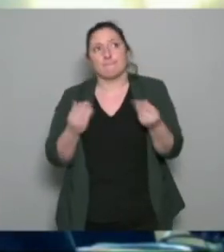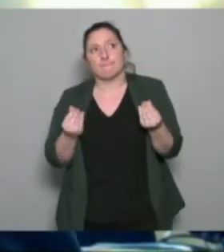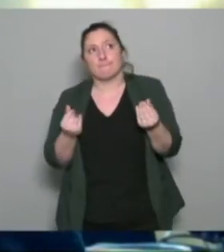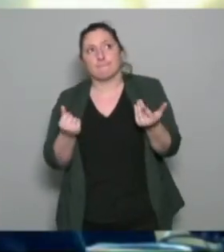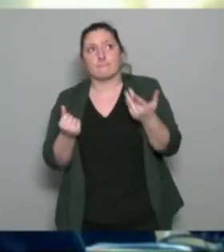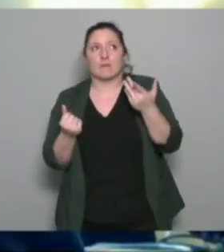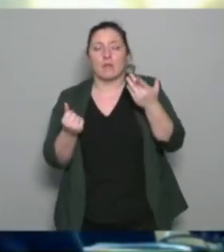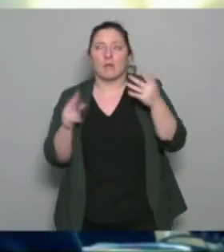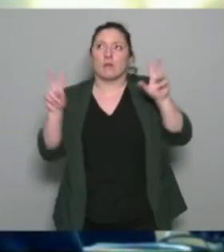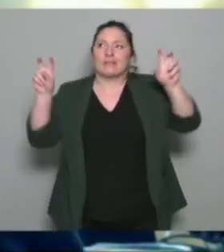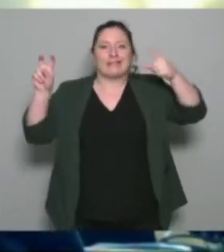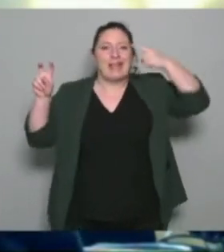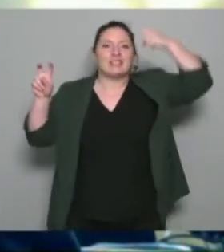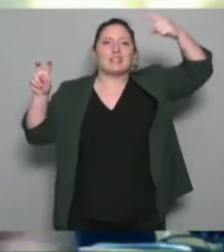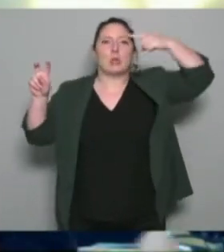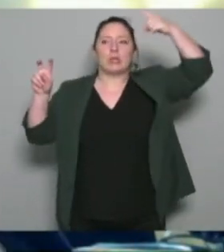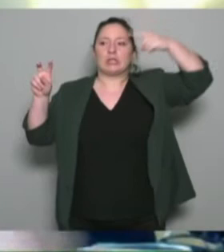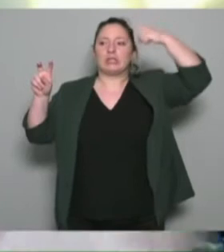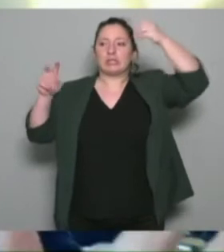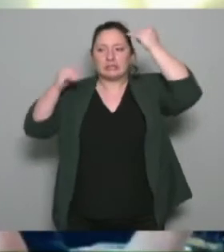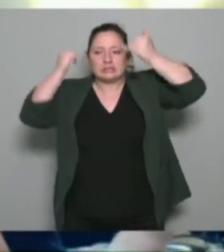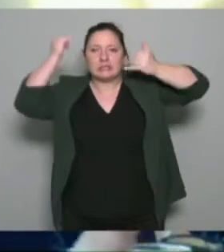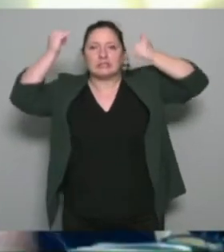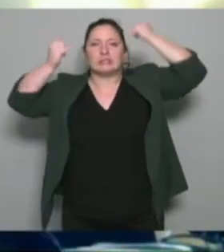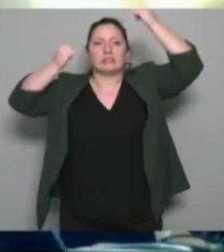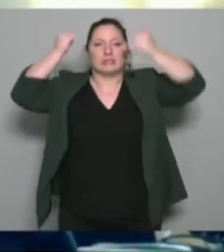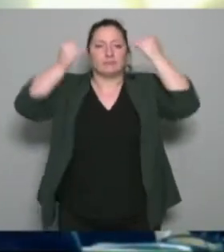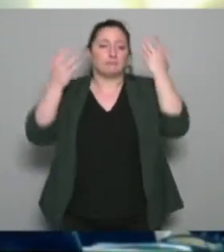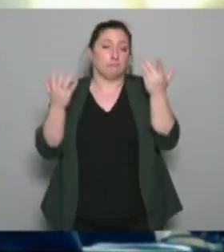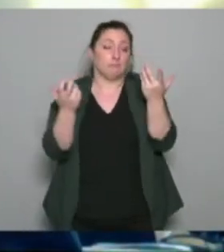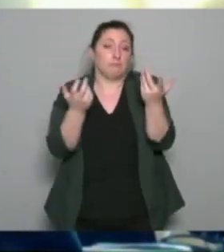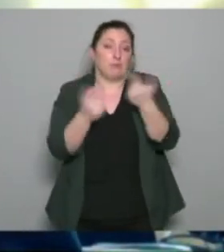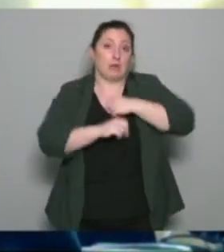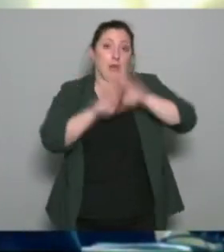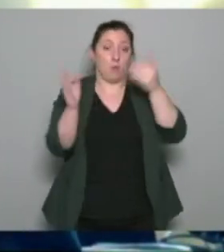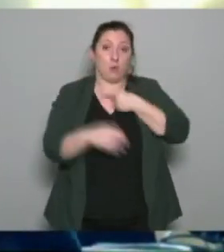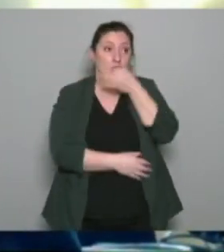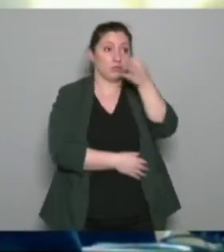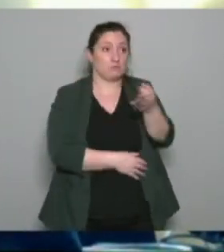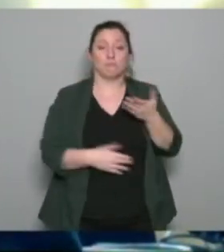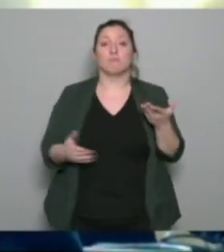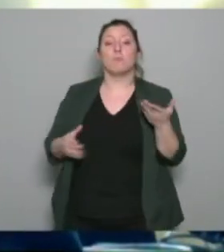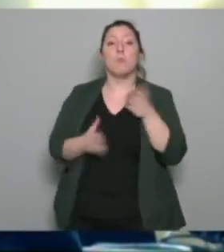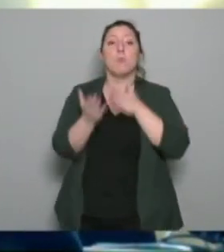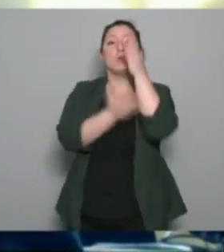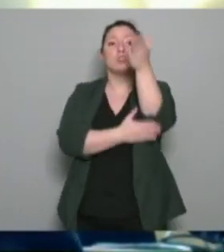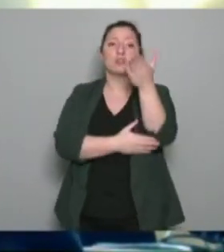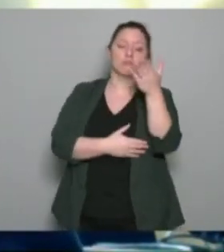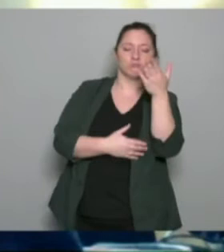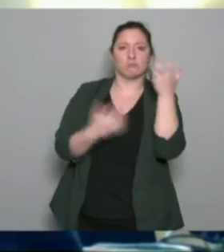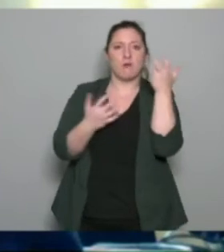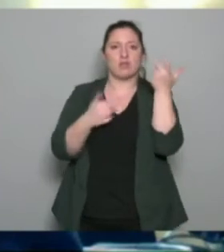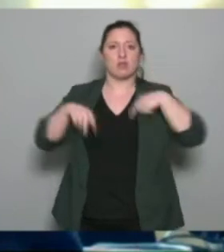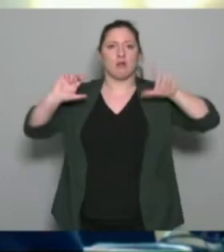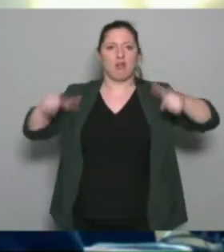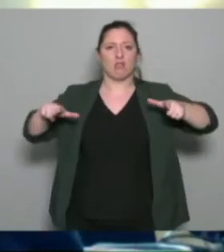clairement moi j'avais fixé le cadre du projet et sans forcément aller dans